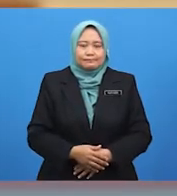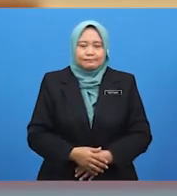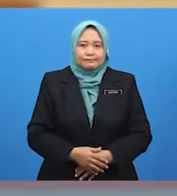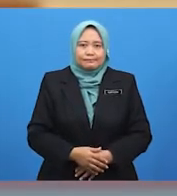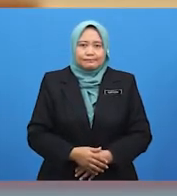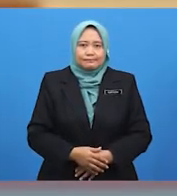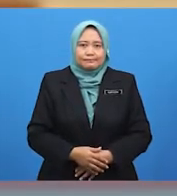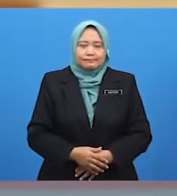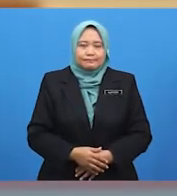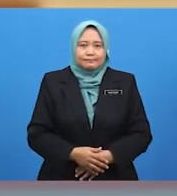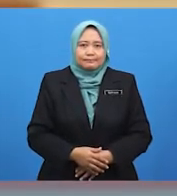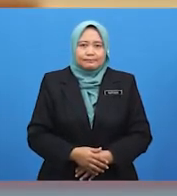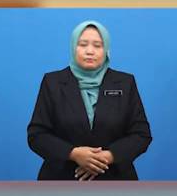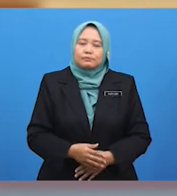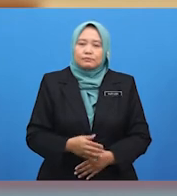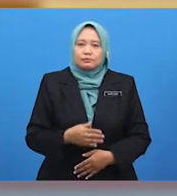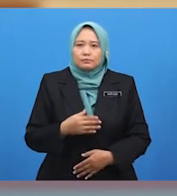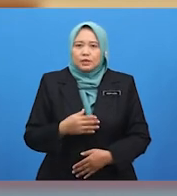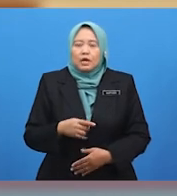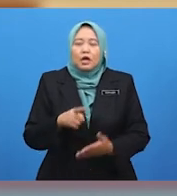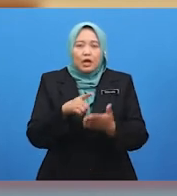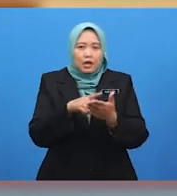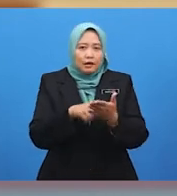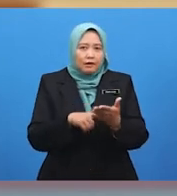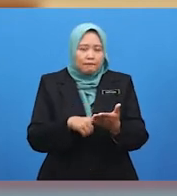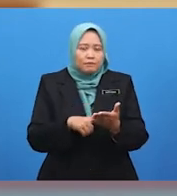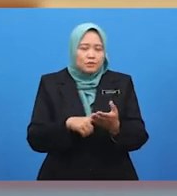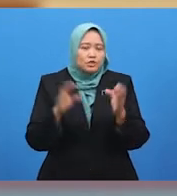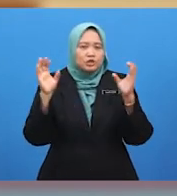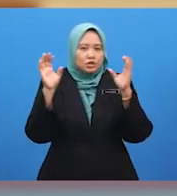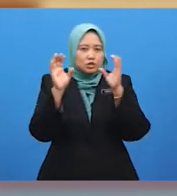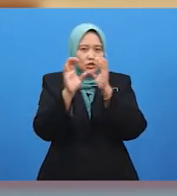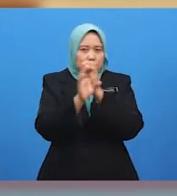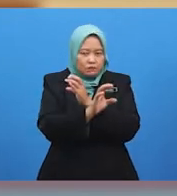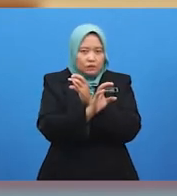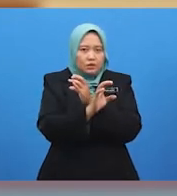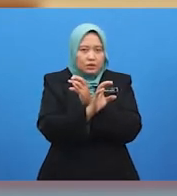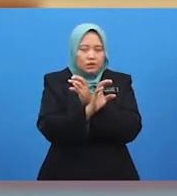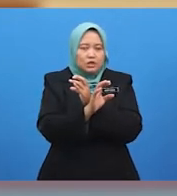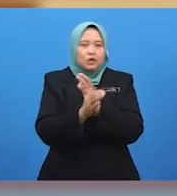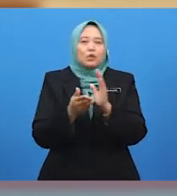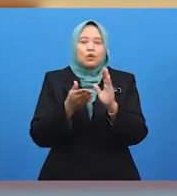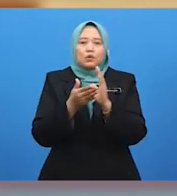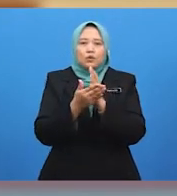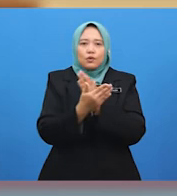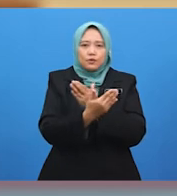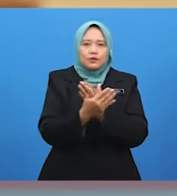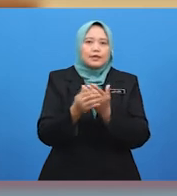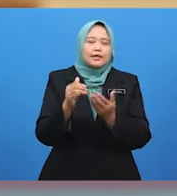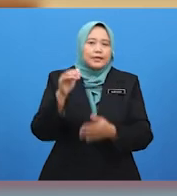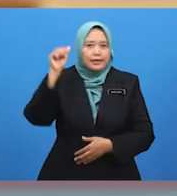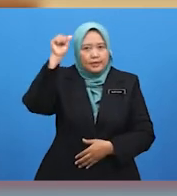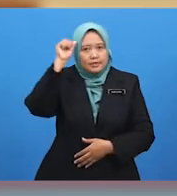Kumki. Baik, murid-murid. Apakah cabaran yang bakal dihadapi oleh Azmil dan Peiling?